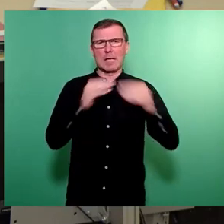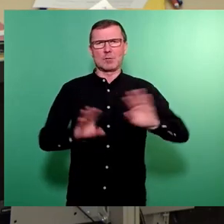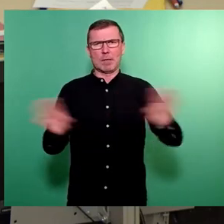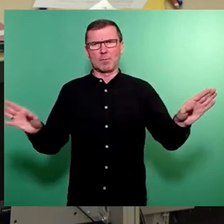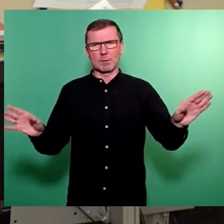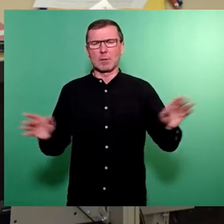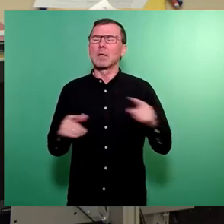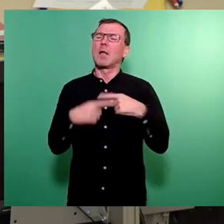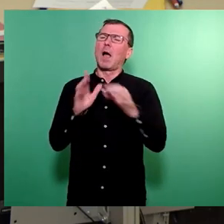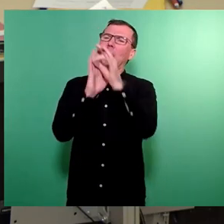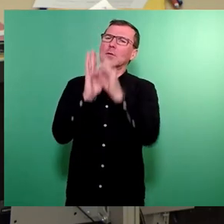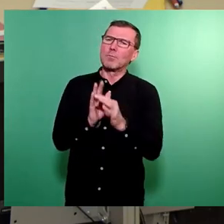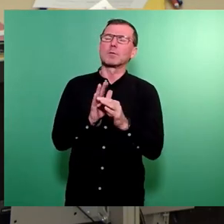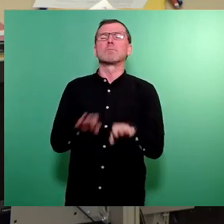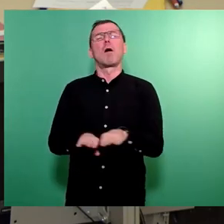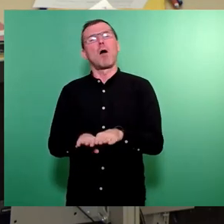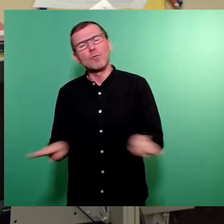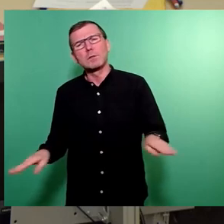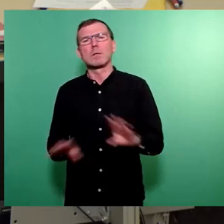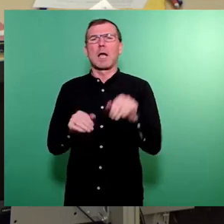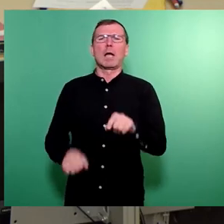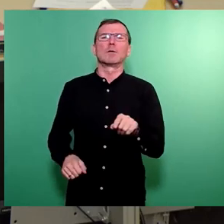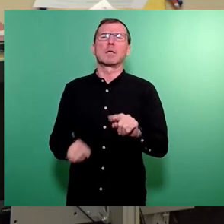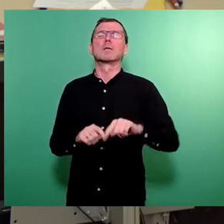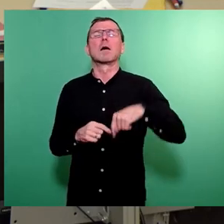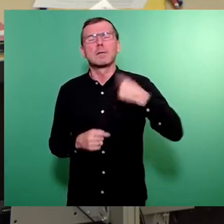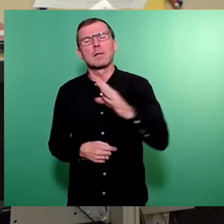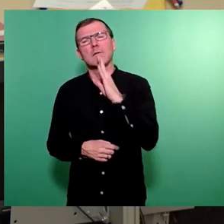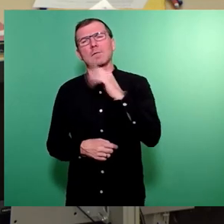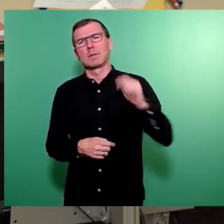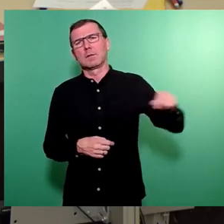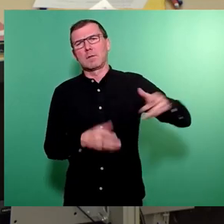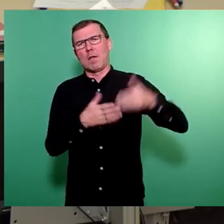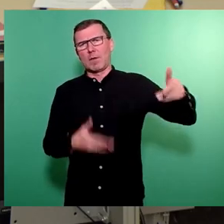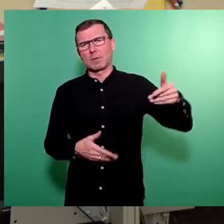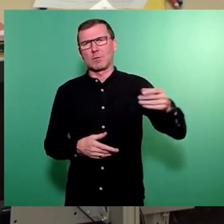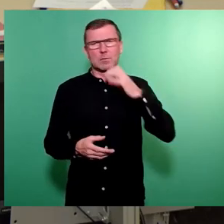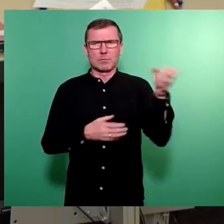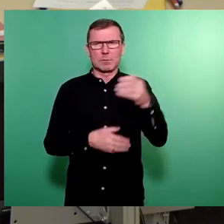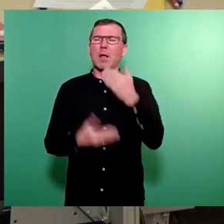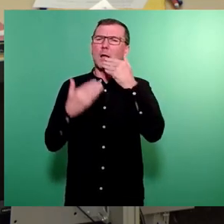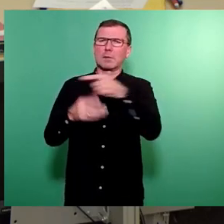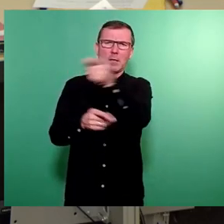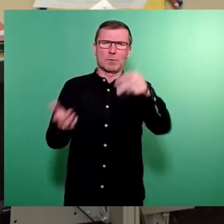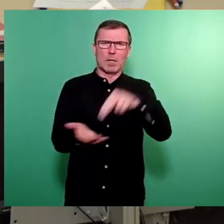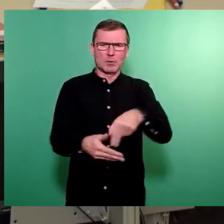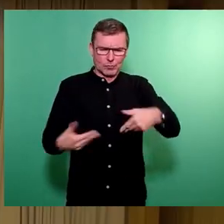Zu den anderen Punkten und zum Grundsätzlichen am Haushalt werden dann weitere Reden meiner Fraktion noch Stellung nehmen. Ich bedanke mich an dieser Stelle.